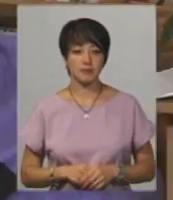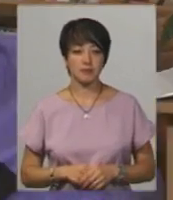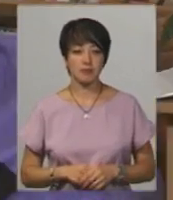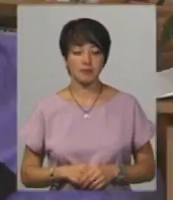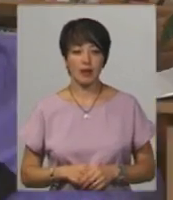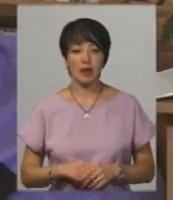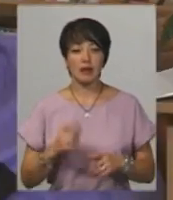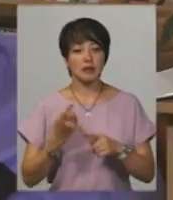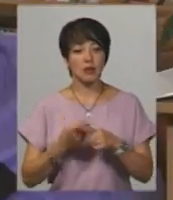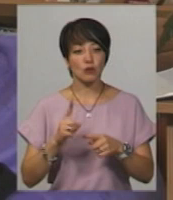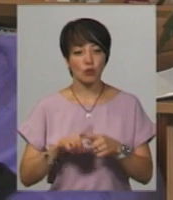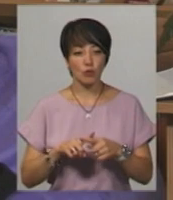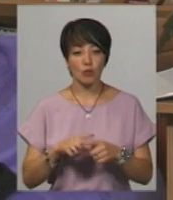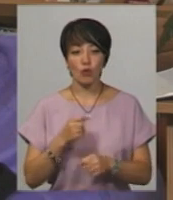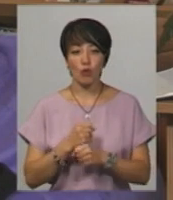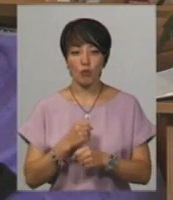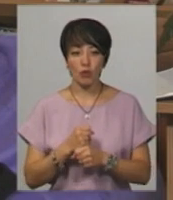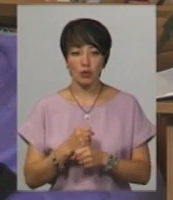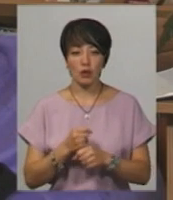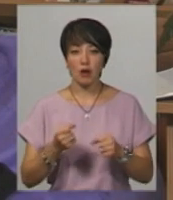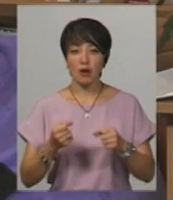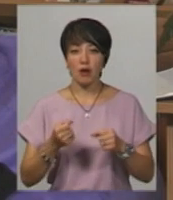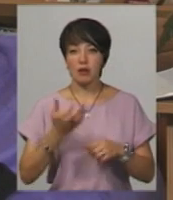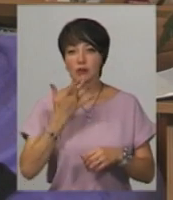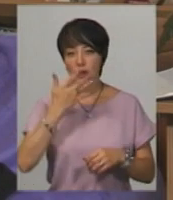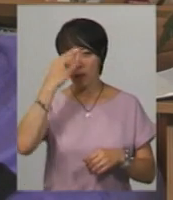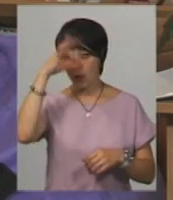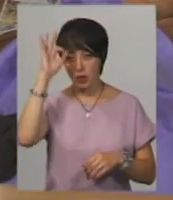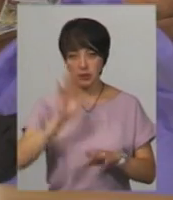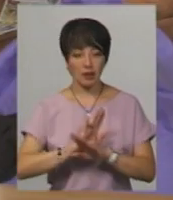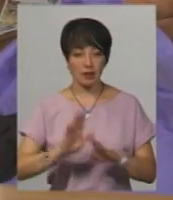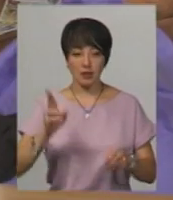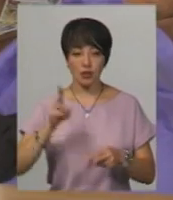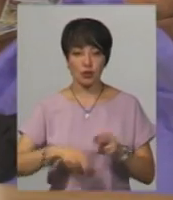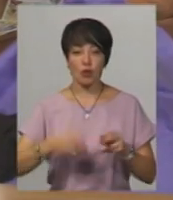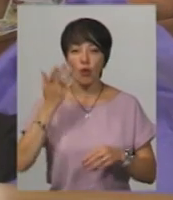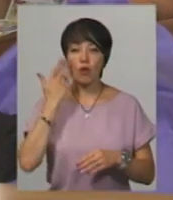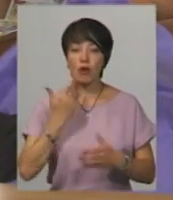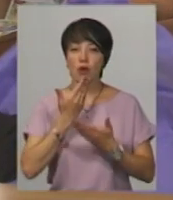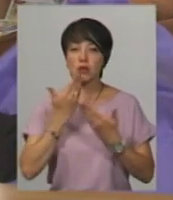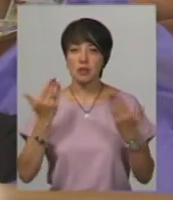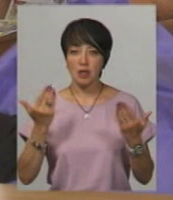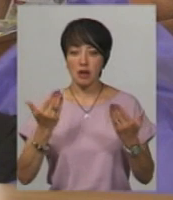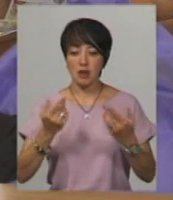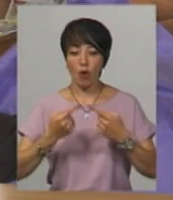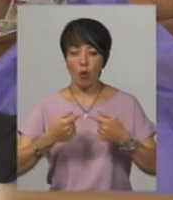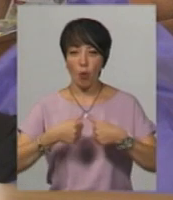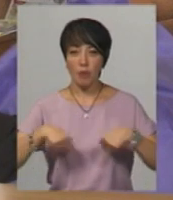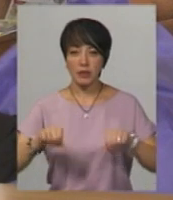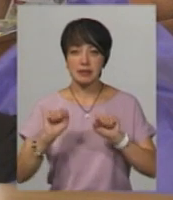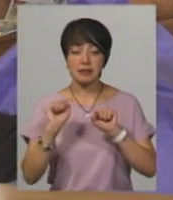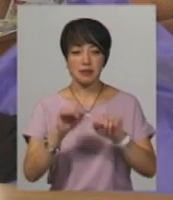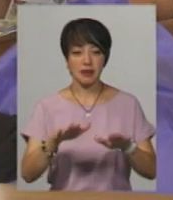разом з тим. На цьому робота органів національної поліції не закінчується. Після того, як остання окружна виборча комісія